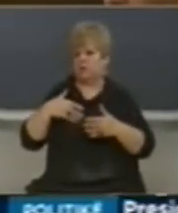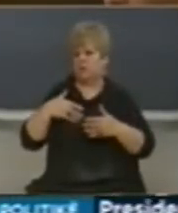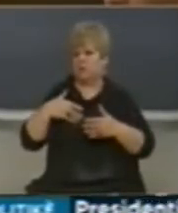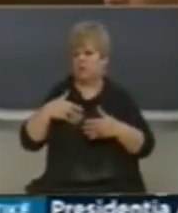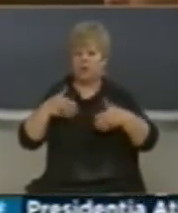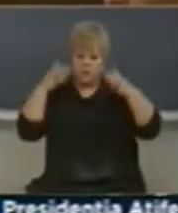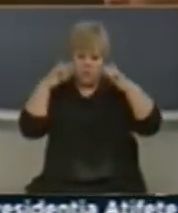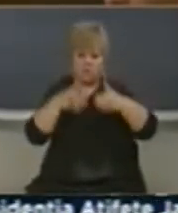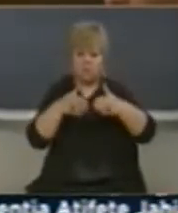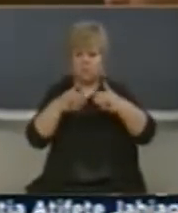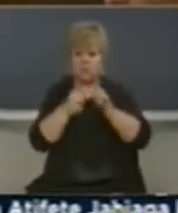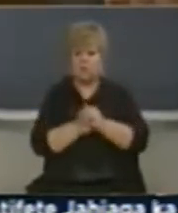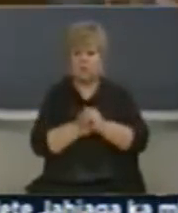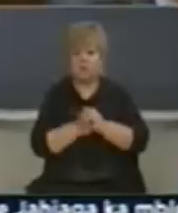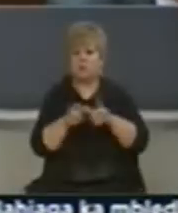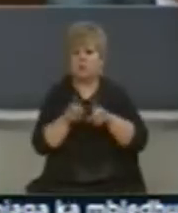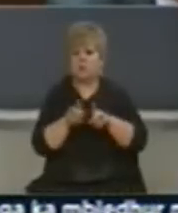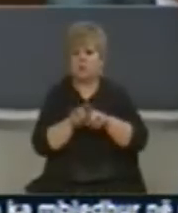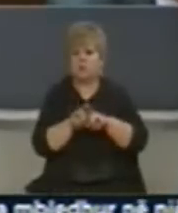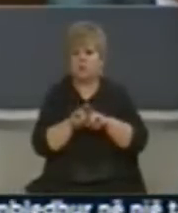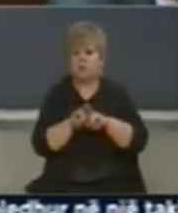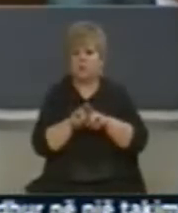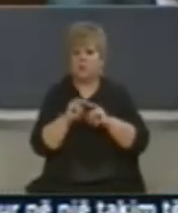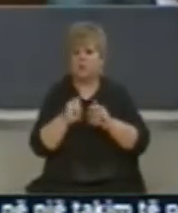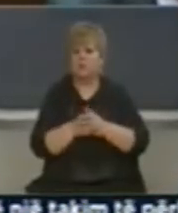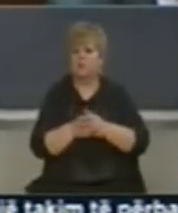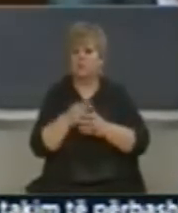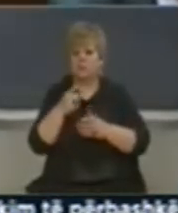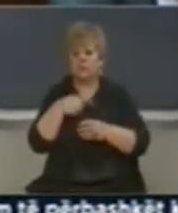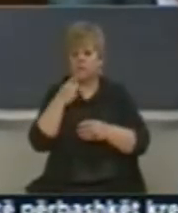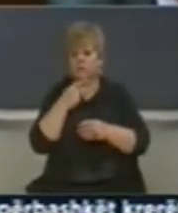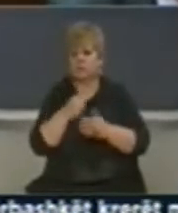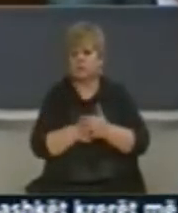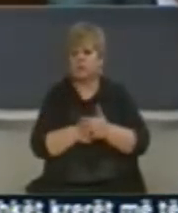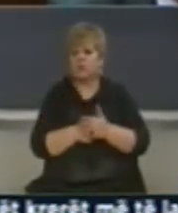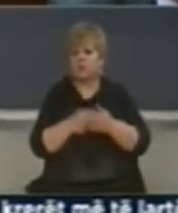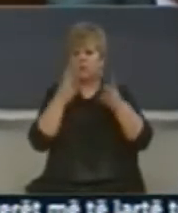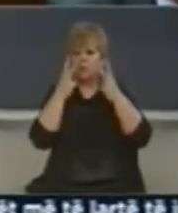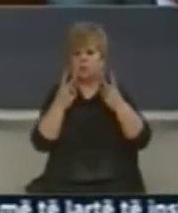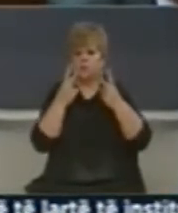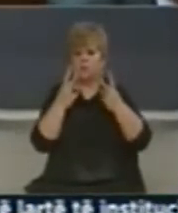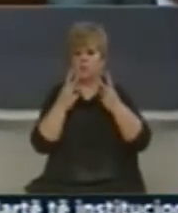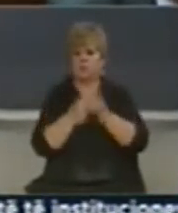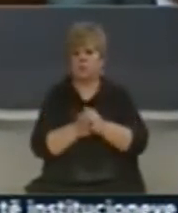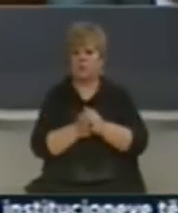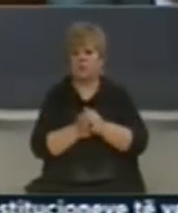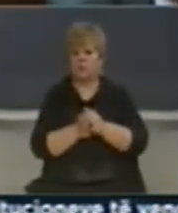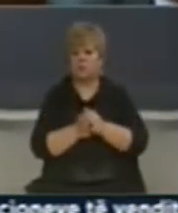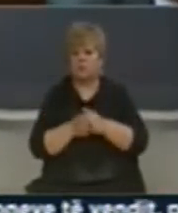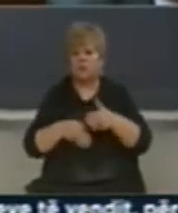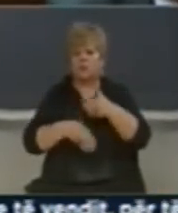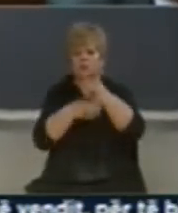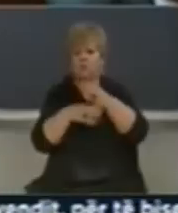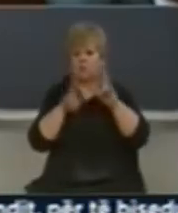fushën e inovacionit dhe ideve kreative. Lëmi e cila koncentruat si një element të rëndësishëm që ndikon në ofrimin e